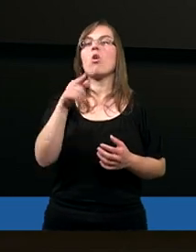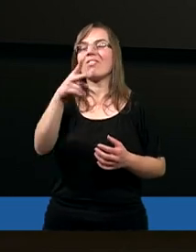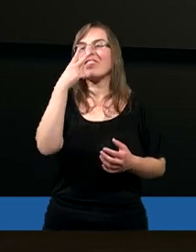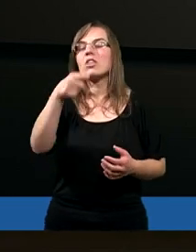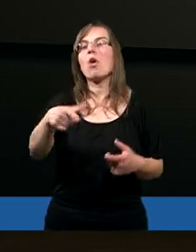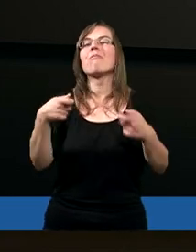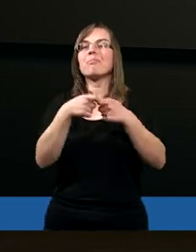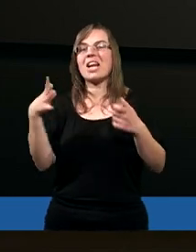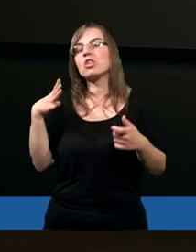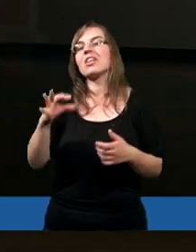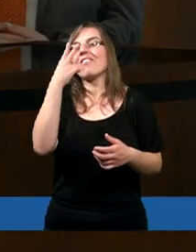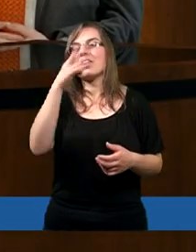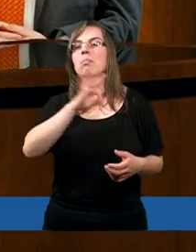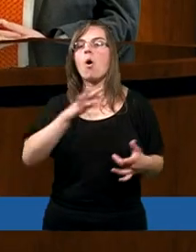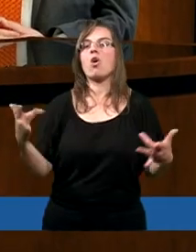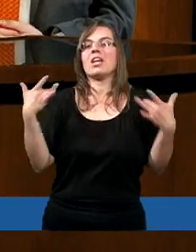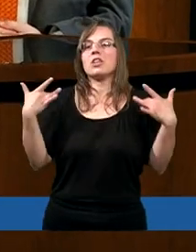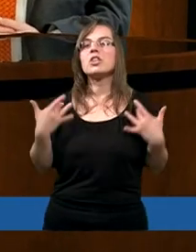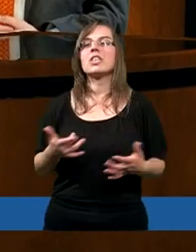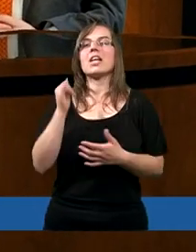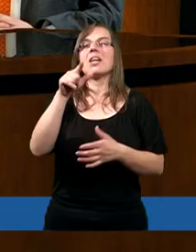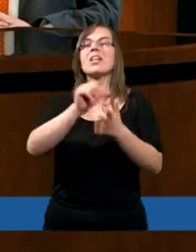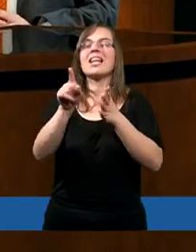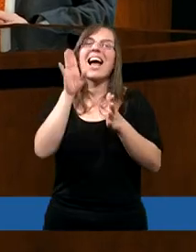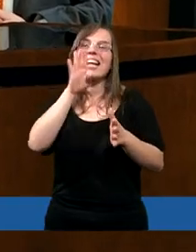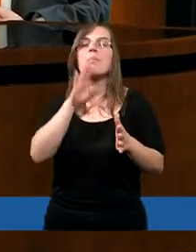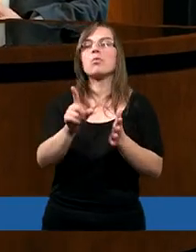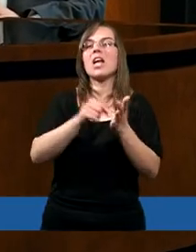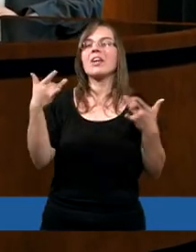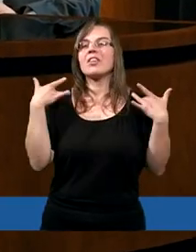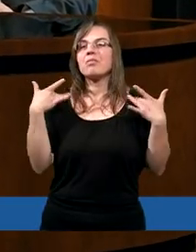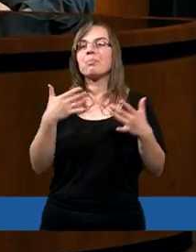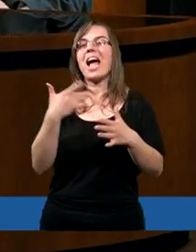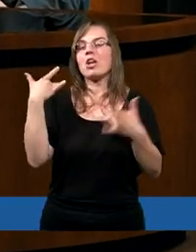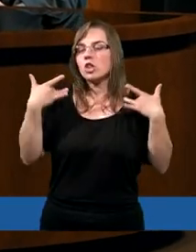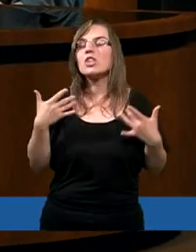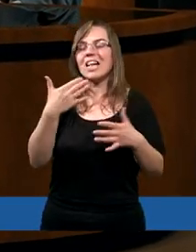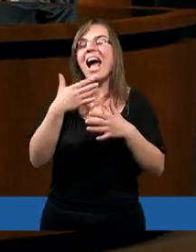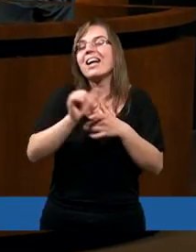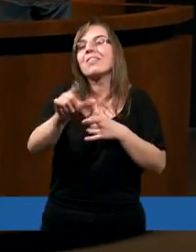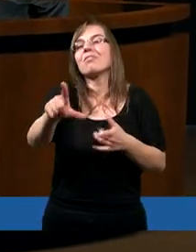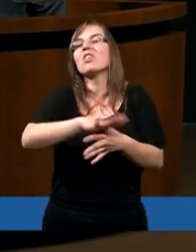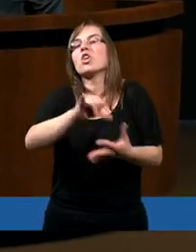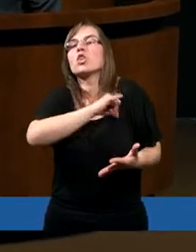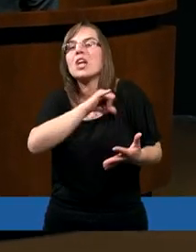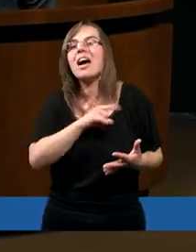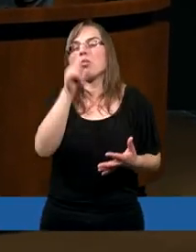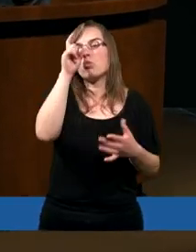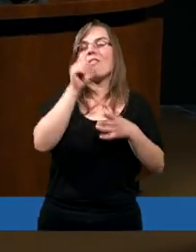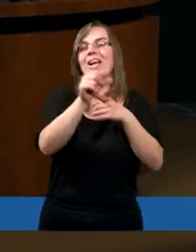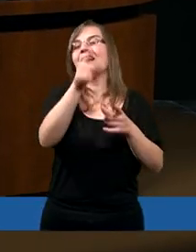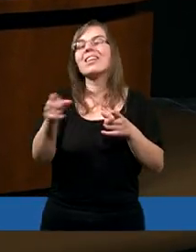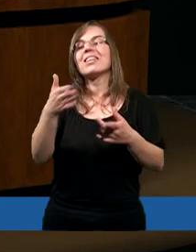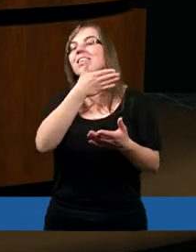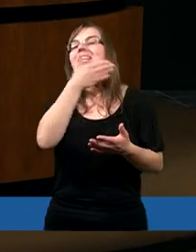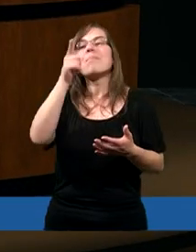widząc to życie, widząc moje życie, to tak samo często jest życie, które jest może nawet pełne grzechu, to jednak czuję się właśnie